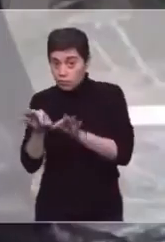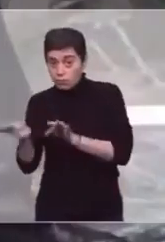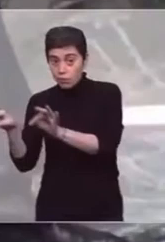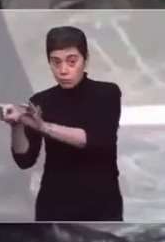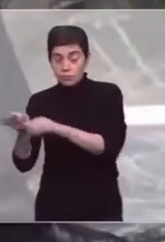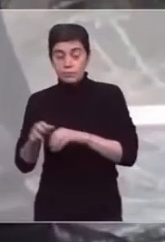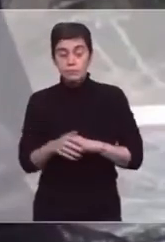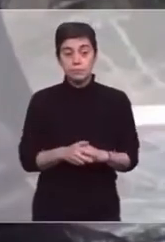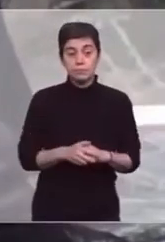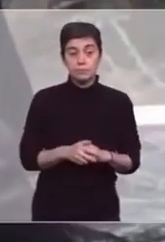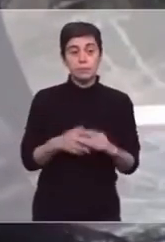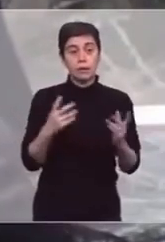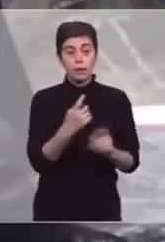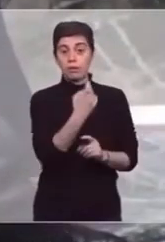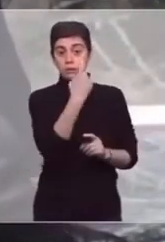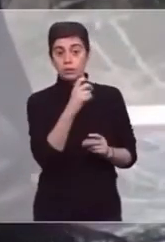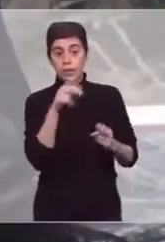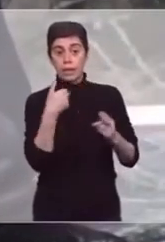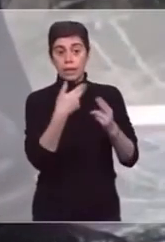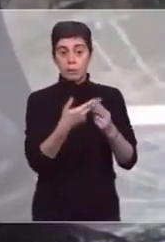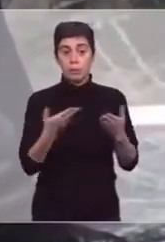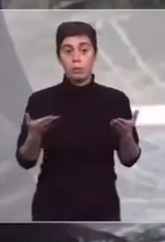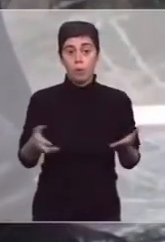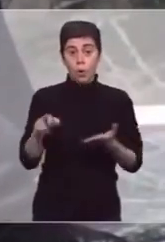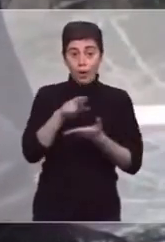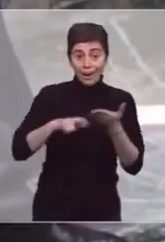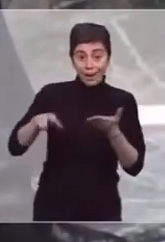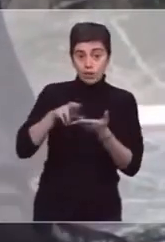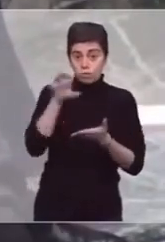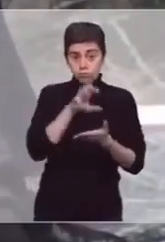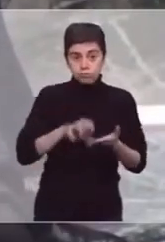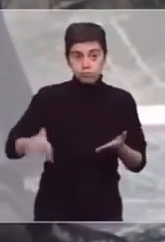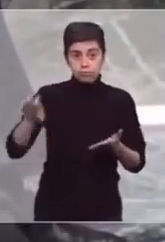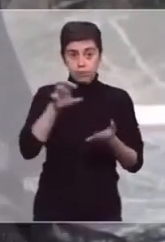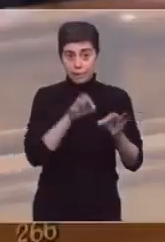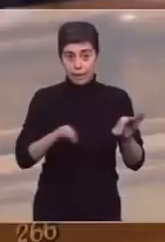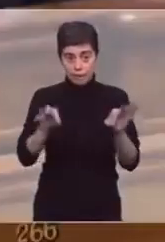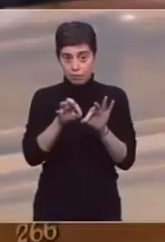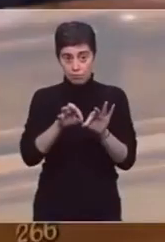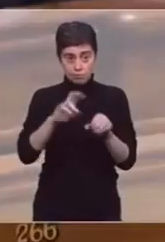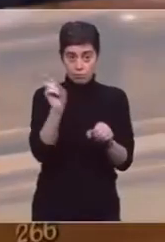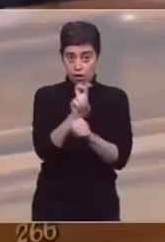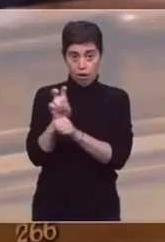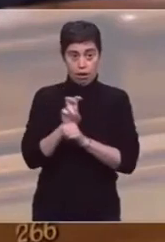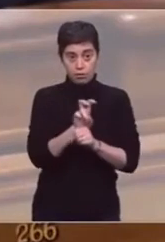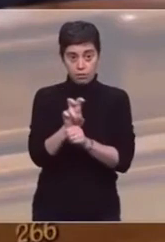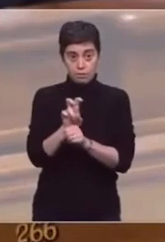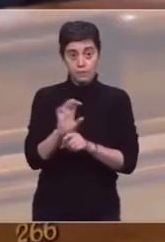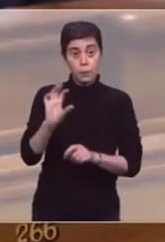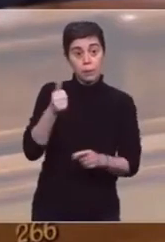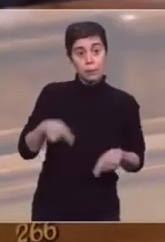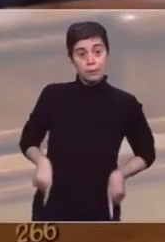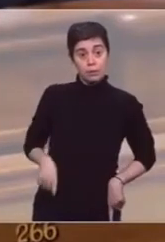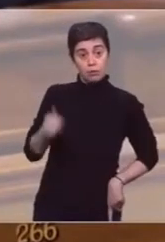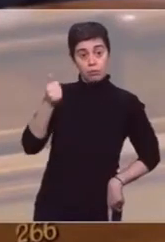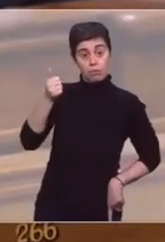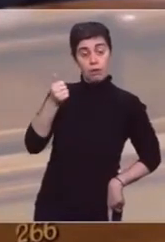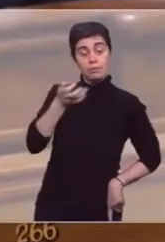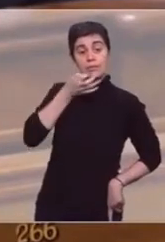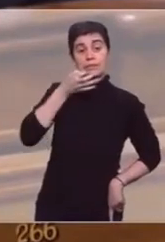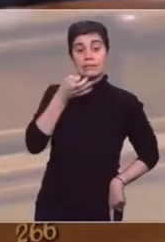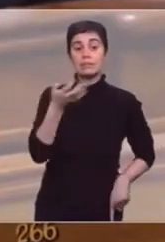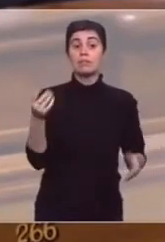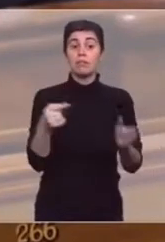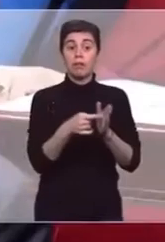pas de remise en cause des périmètres actuels des régions. Comme le Premier ministre l'a dit lui-même également samedi